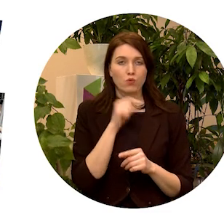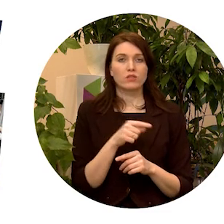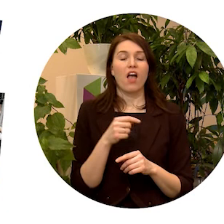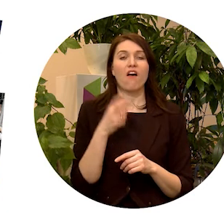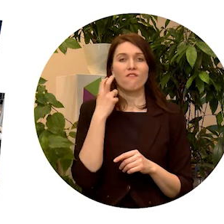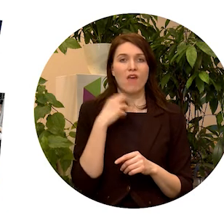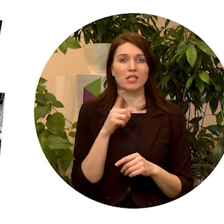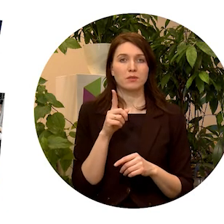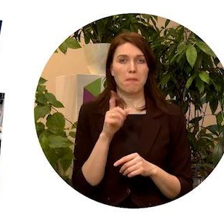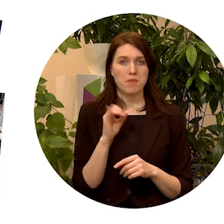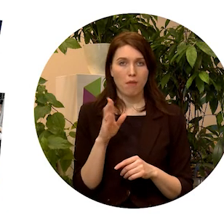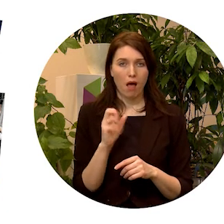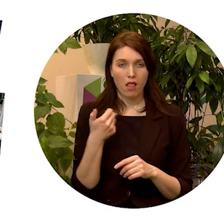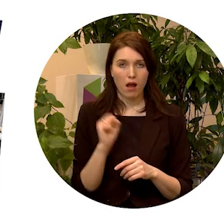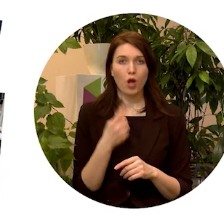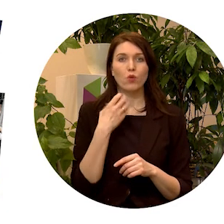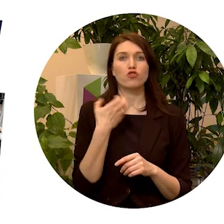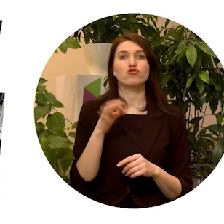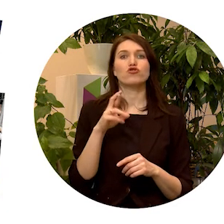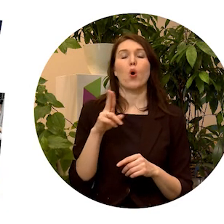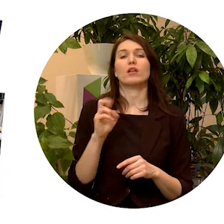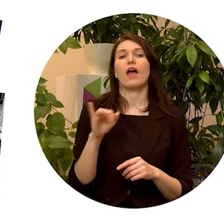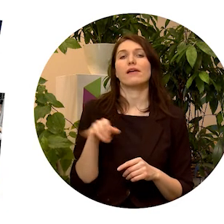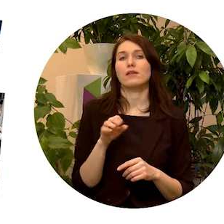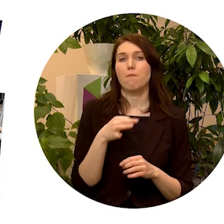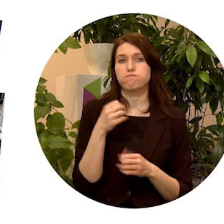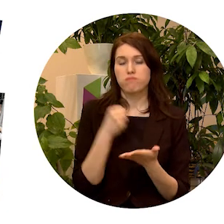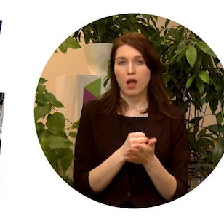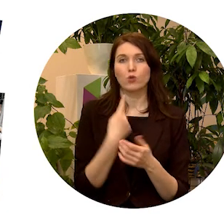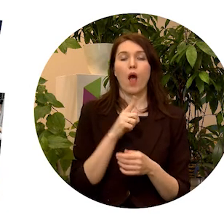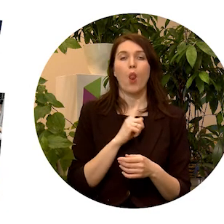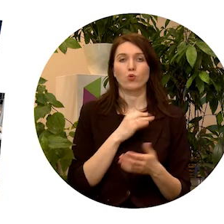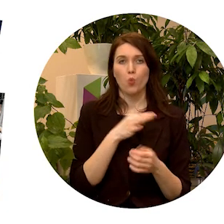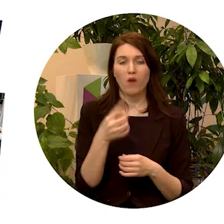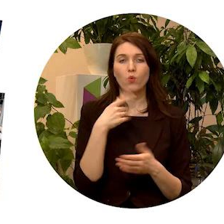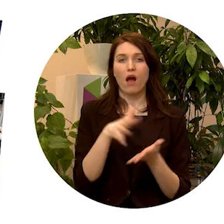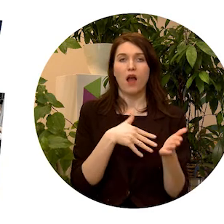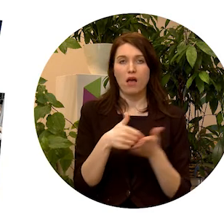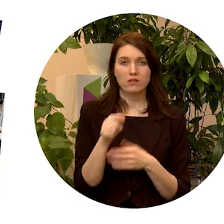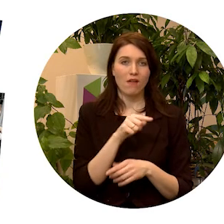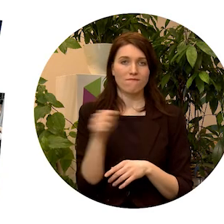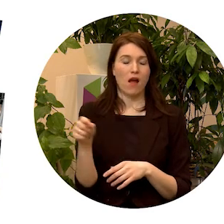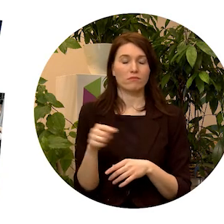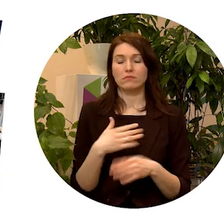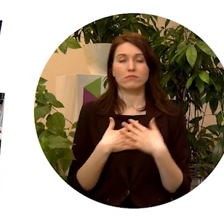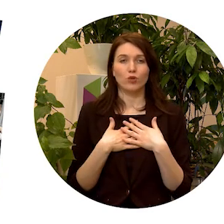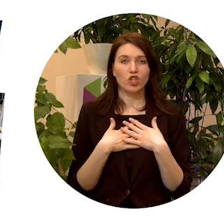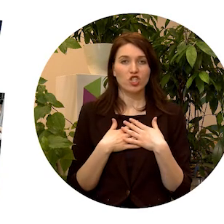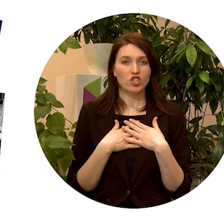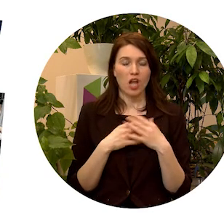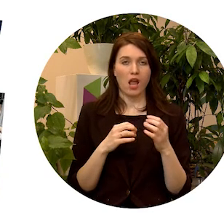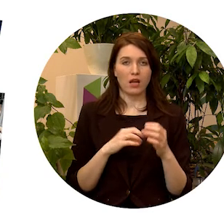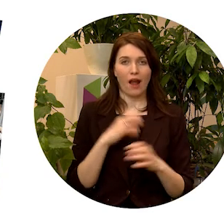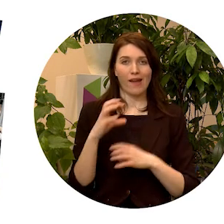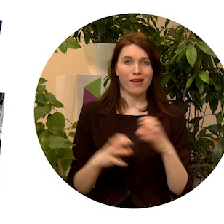Vecpiebāgas, no Čornajas, Pagasta, no Alūksnes, no Vada, no Krāslavas, man liekas, brīnišķīga ģeogrāfija